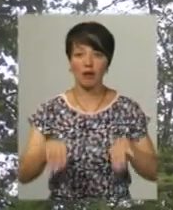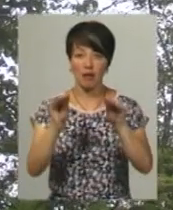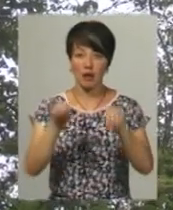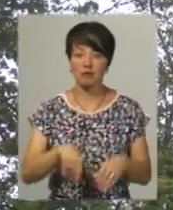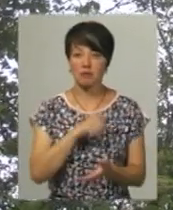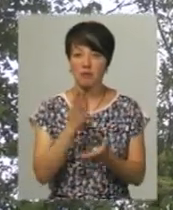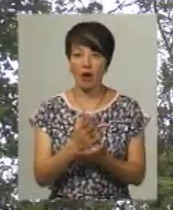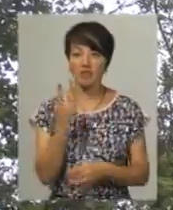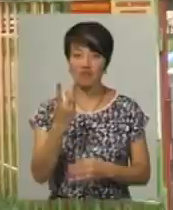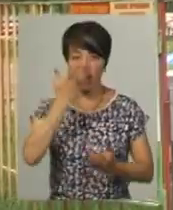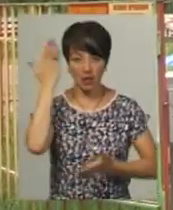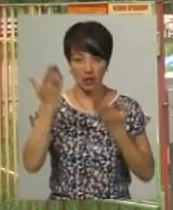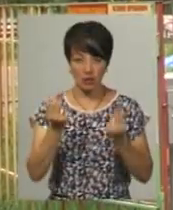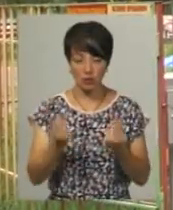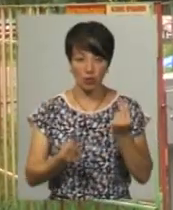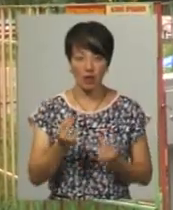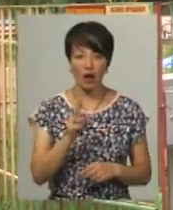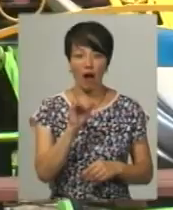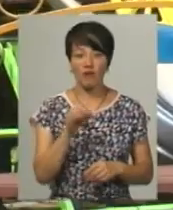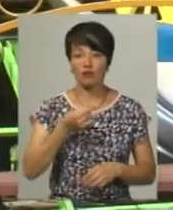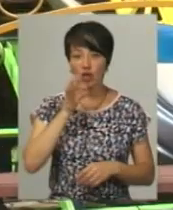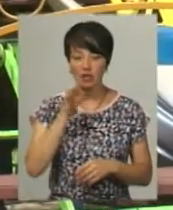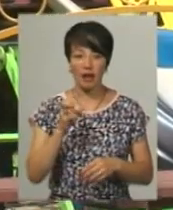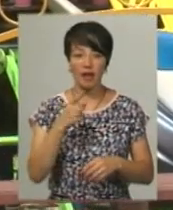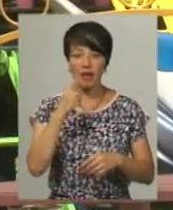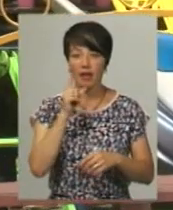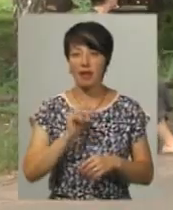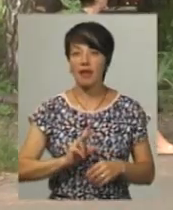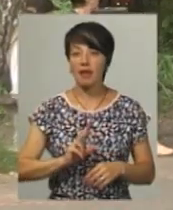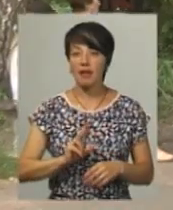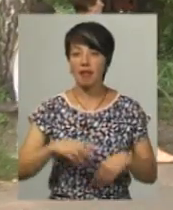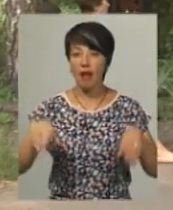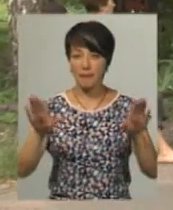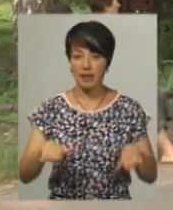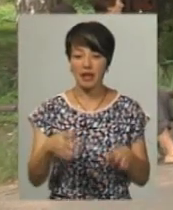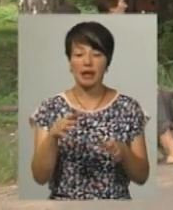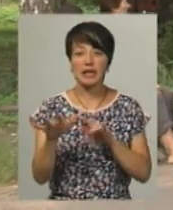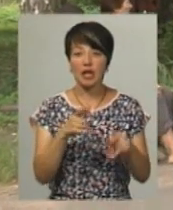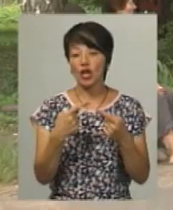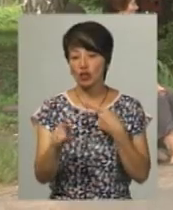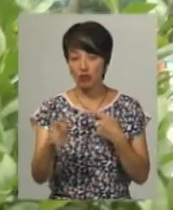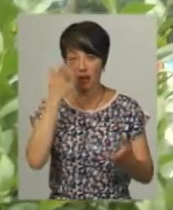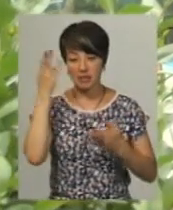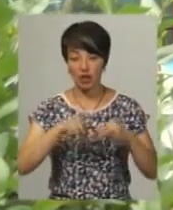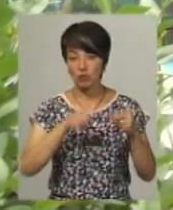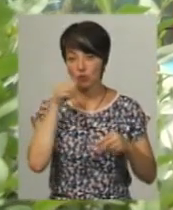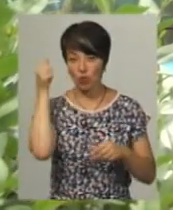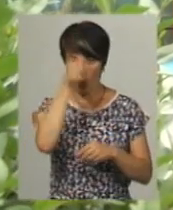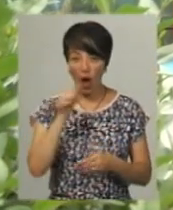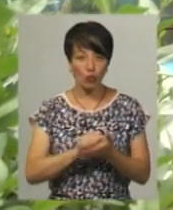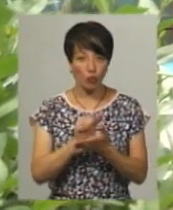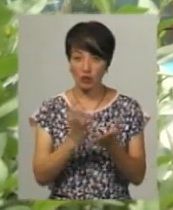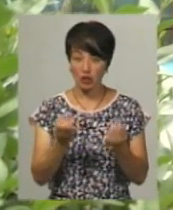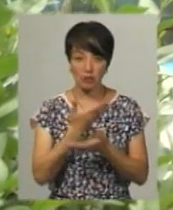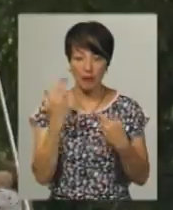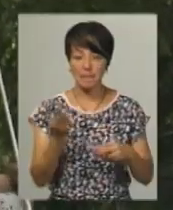центрі мають лише два атракціони – кавові, чашечки та лебіді. Дія договорів на інші атракціони закінчилася минулого року, а декларацій на них ще немає.